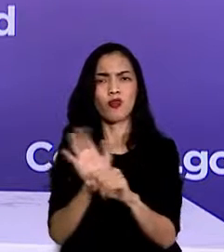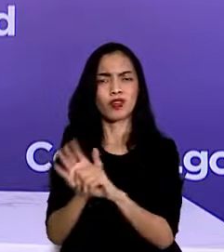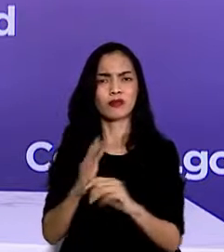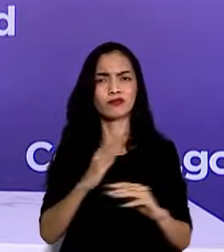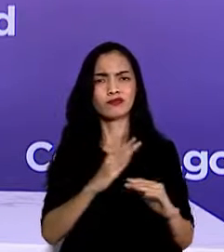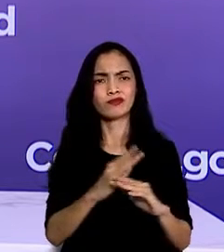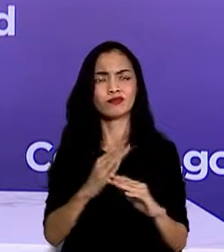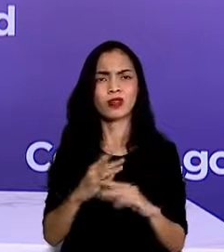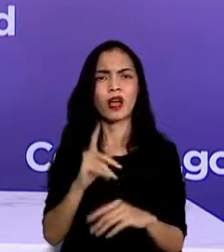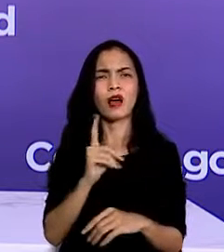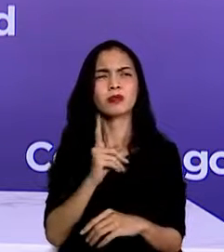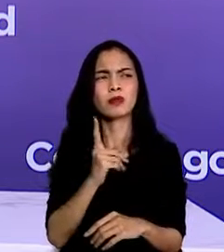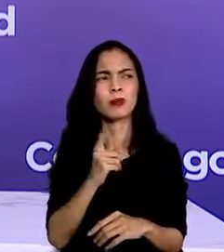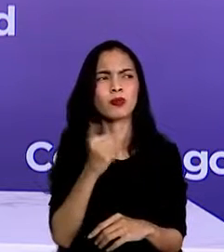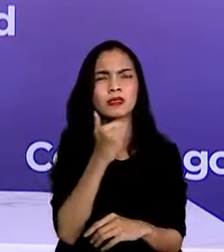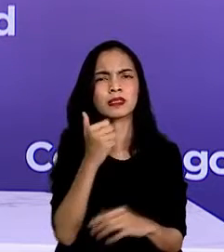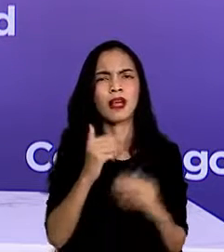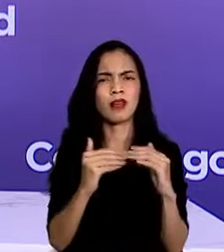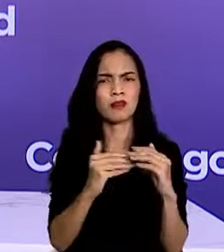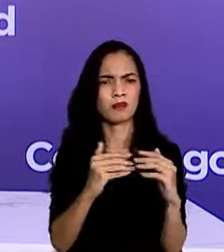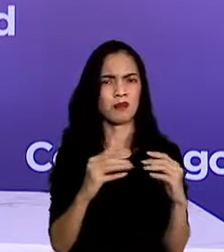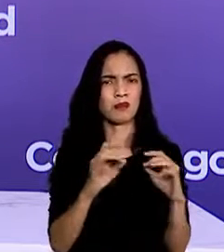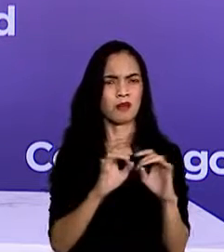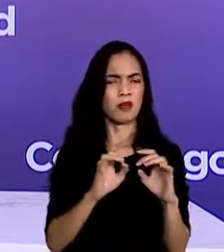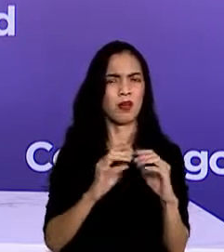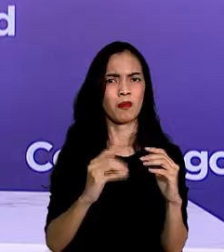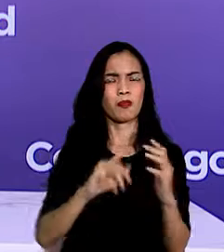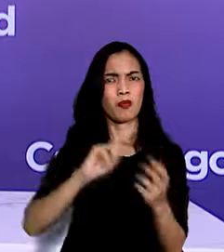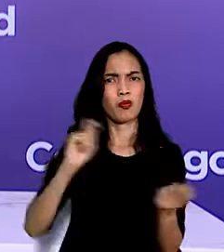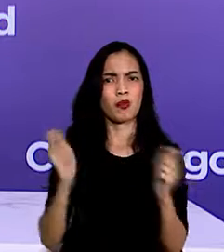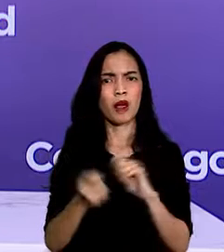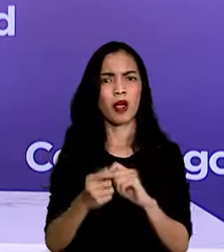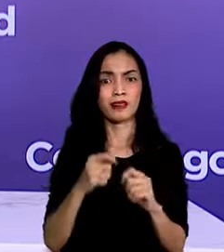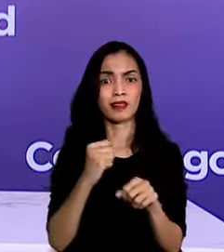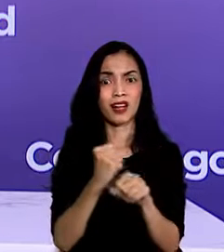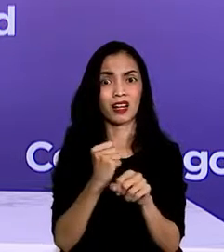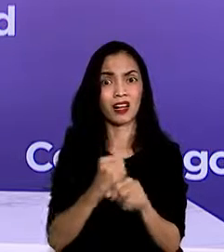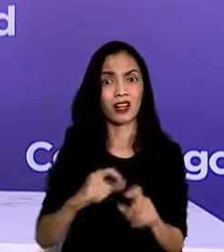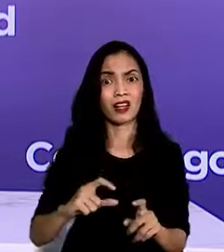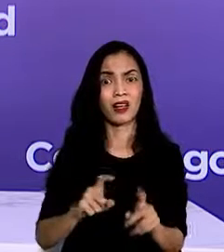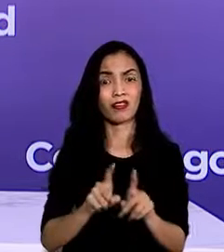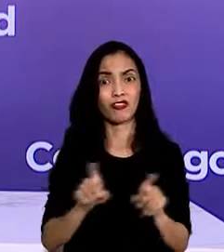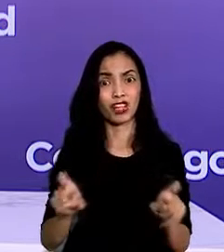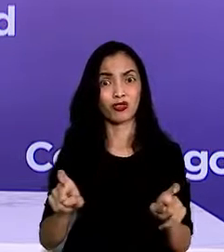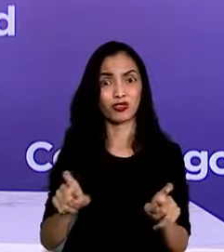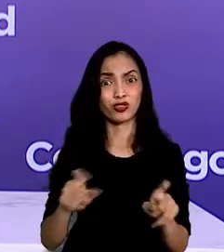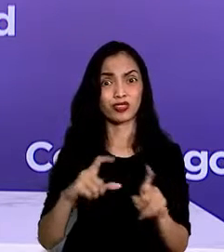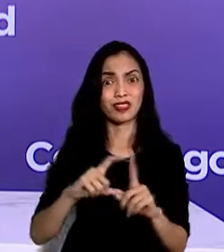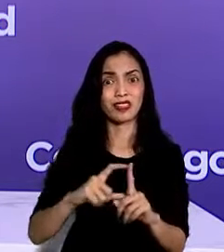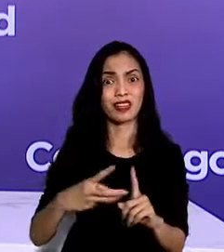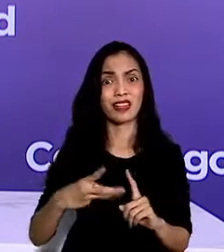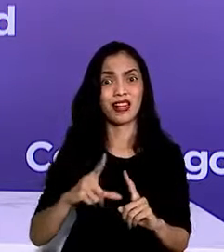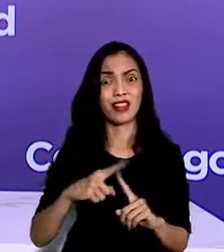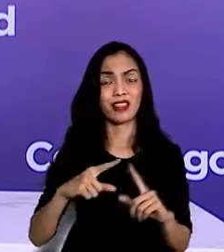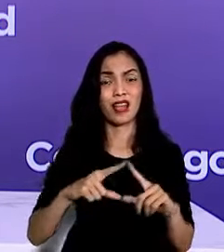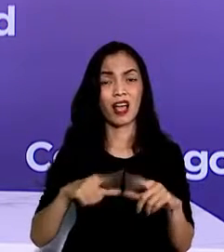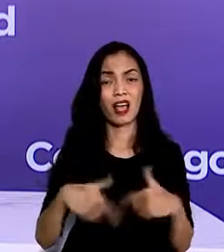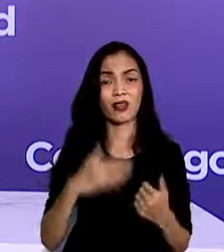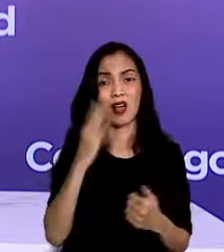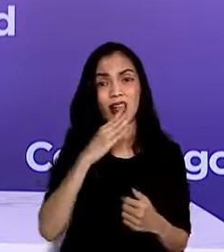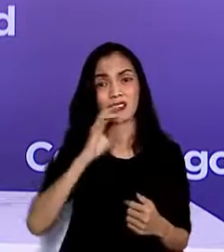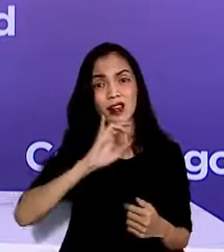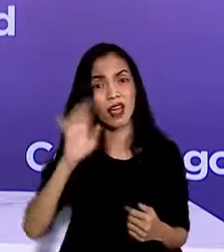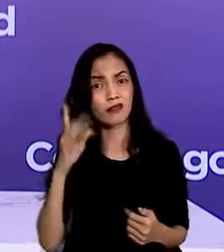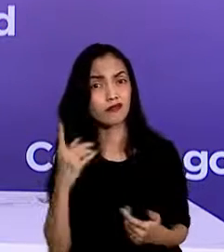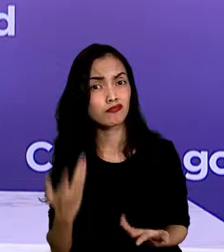lantaran disebabkan faktor apa saja ya Prof? Apakah ada pengaruh varian Delta yang memiliki karakteristik khusus atau ada ihwal lainnya? Prof, terima kasih